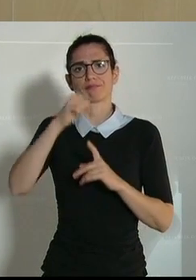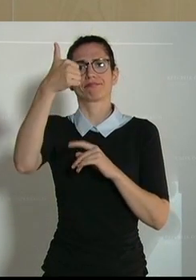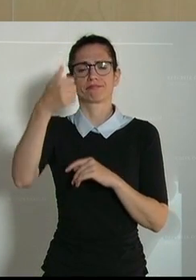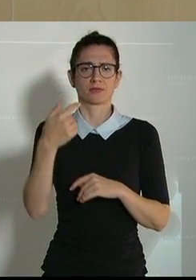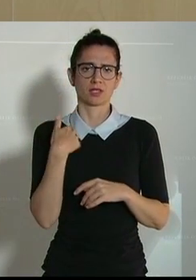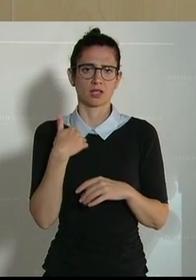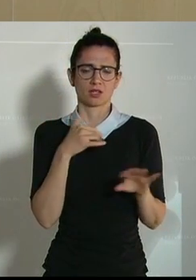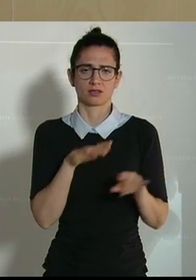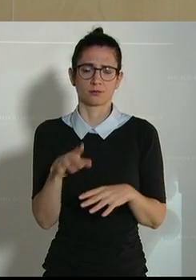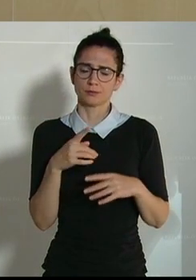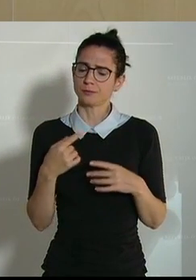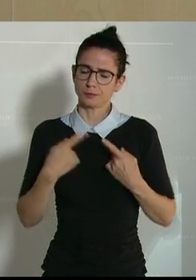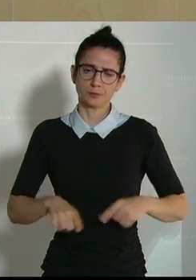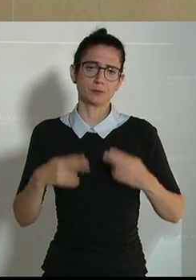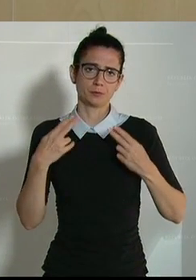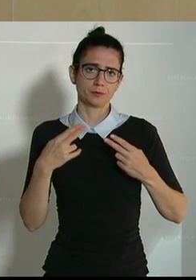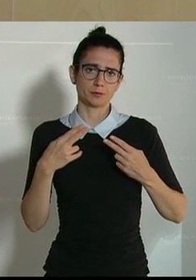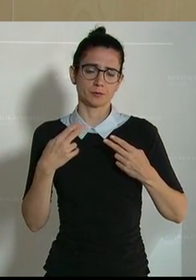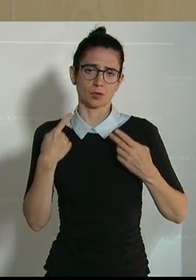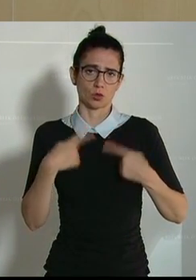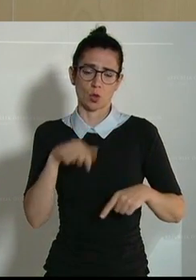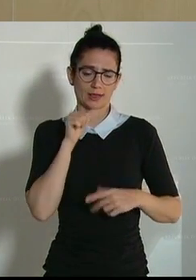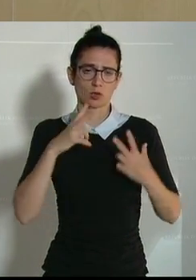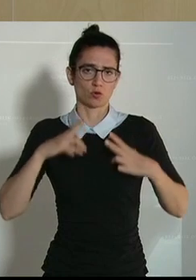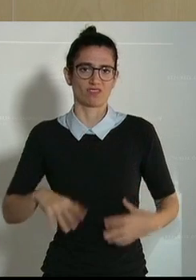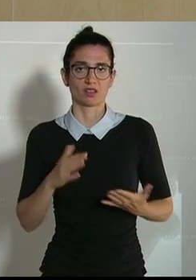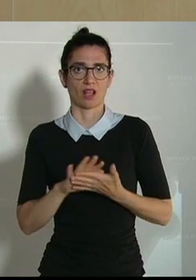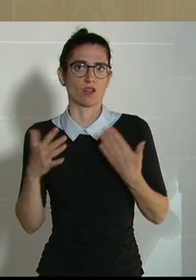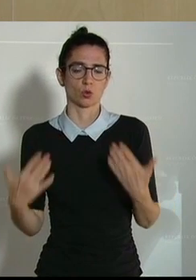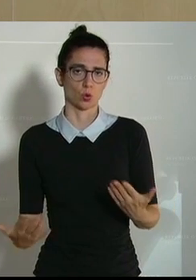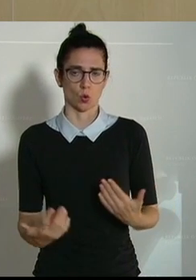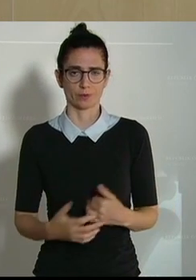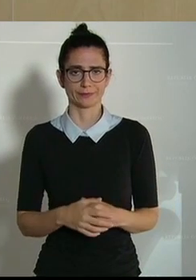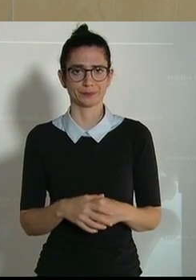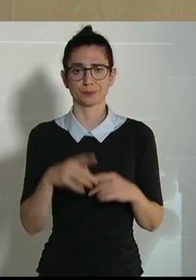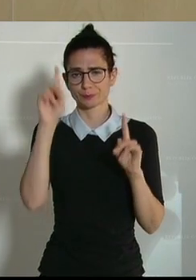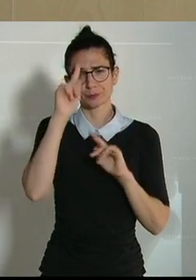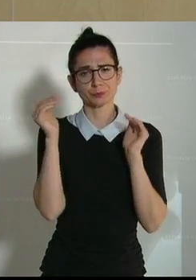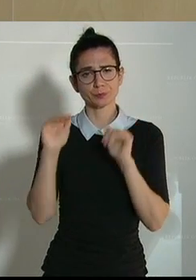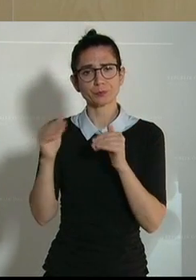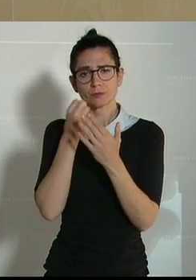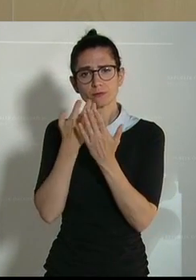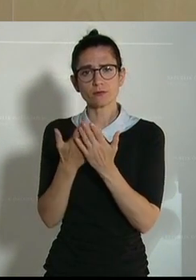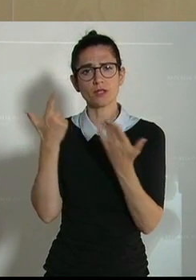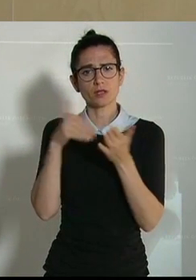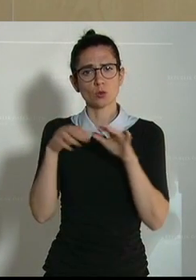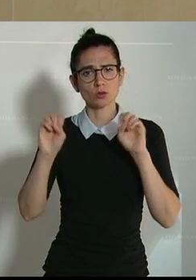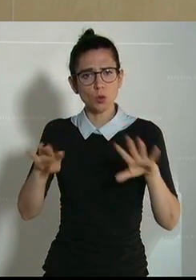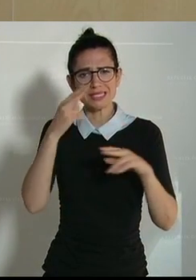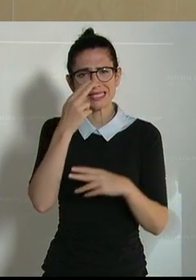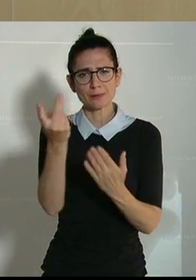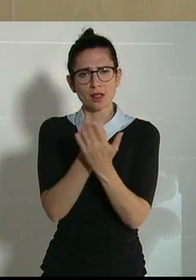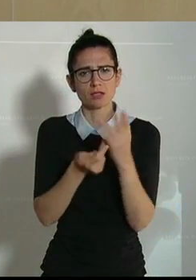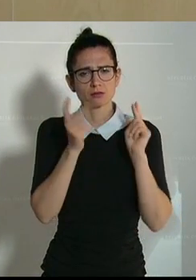ein und wir sollten uns damit nicht zufriedenstellen. Aus dem Tierschutzbericht 2019 geht